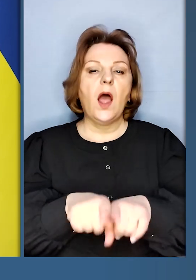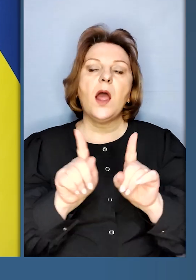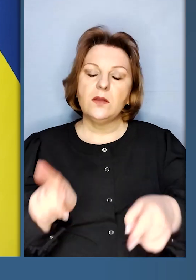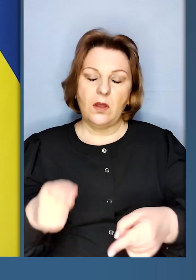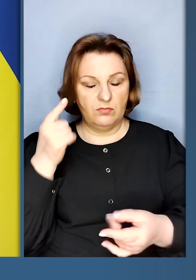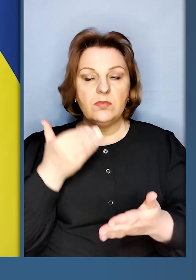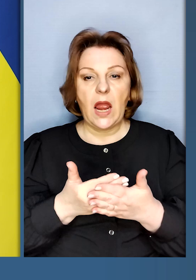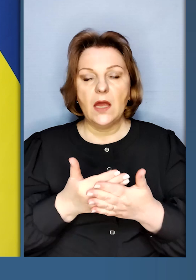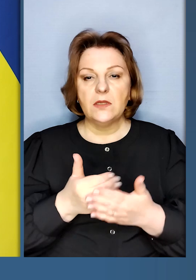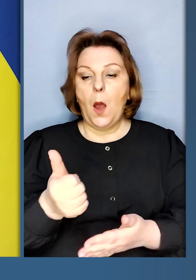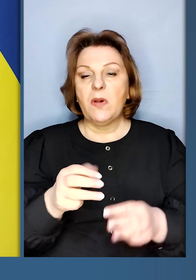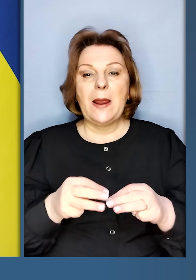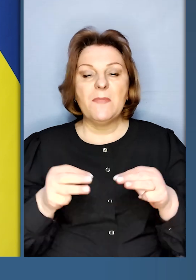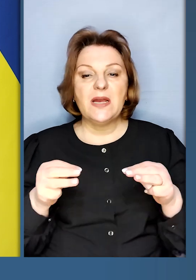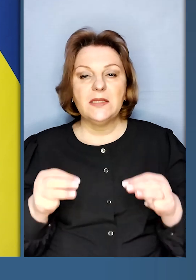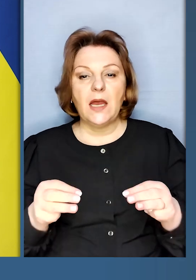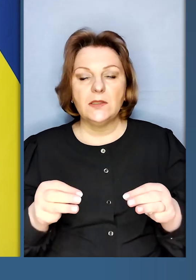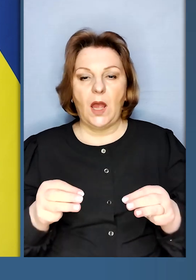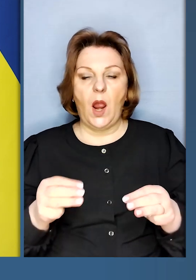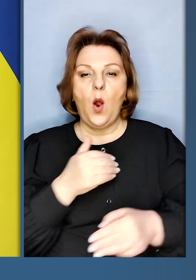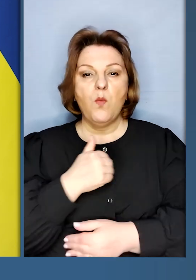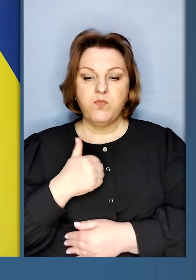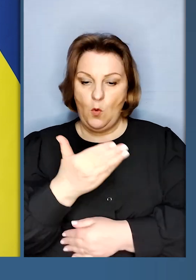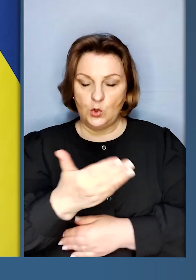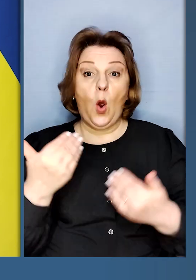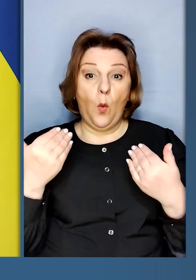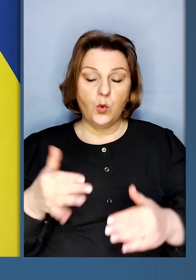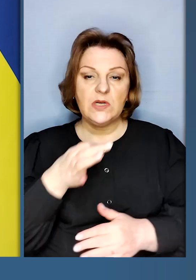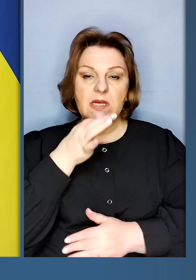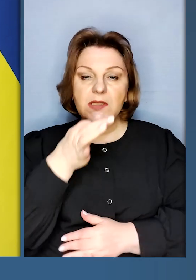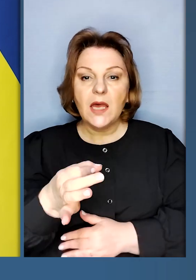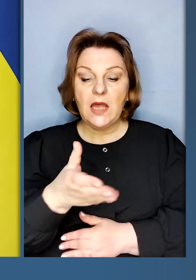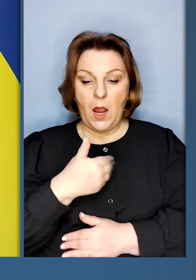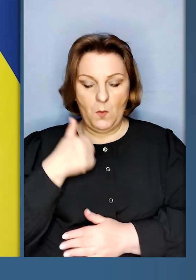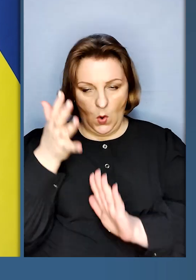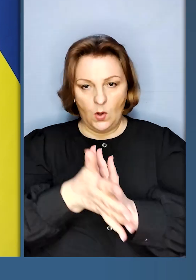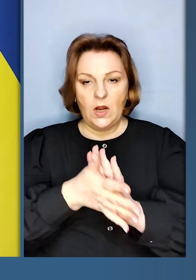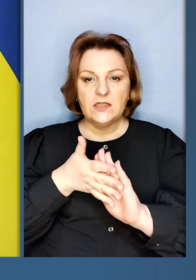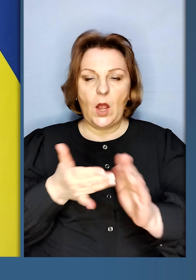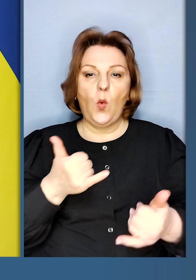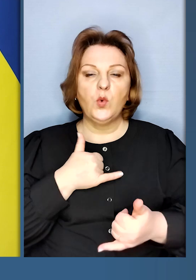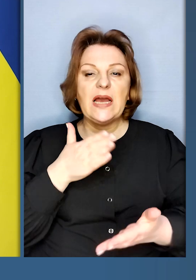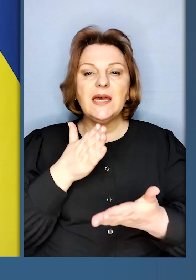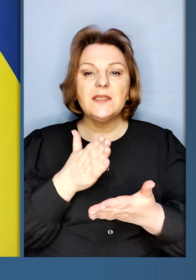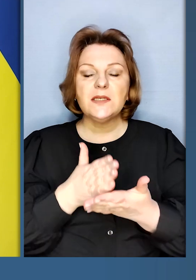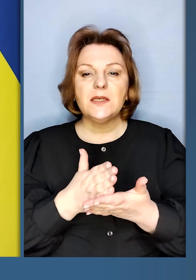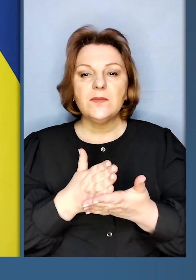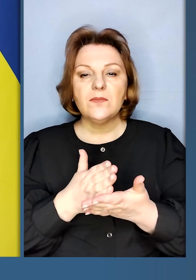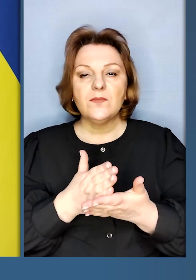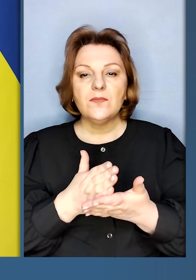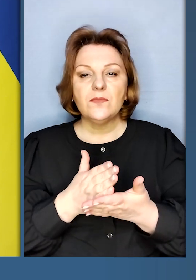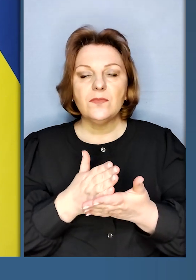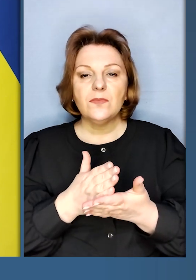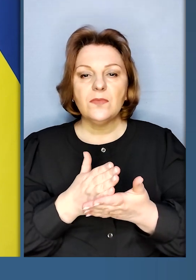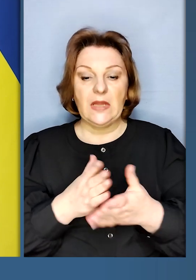постачання танків. Також, мені здається, прем'єр-міністр Польщі вже сказав. Ми розуміємо, що у нас